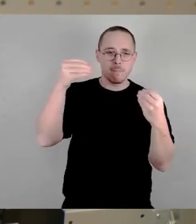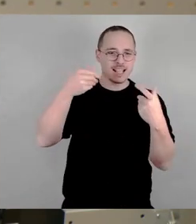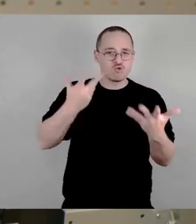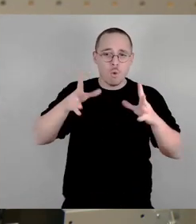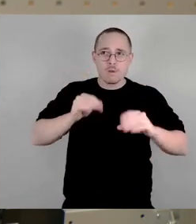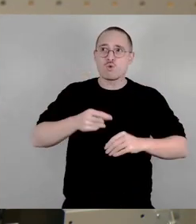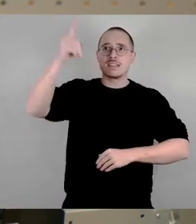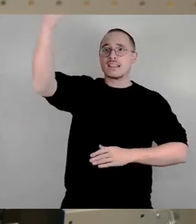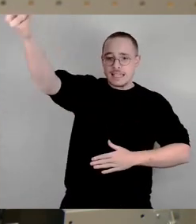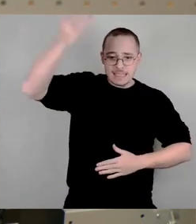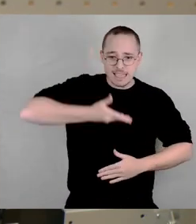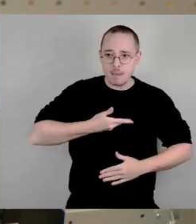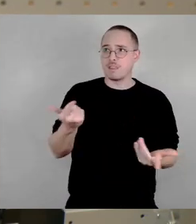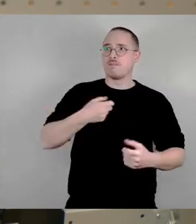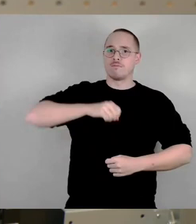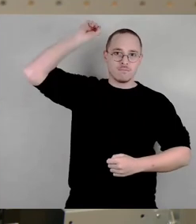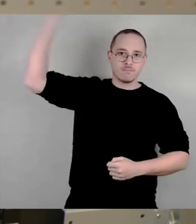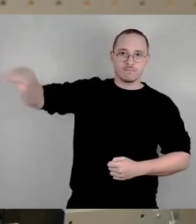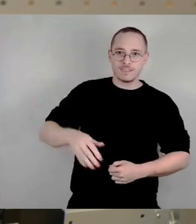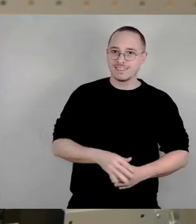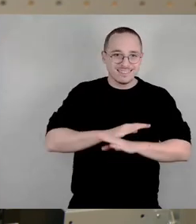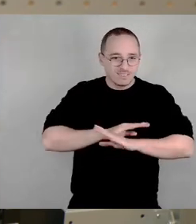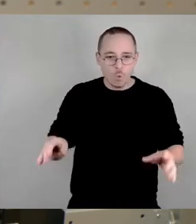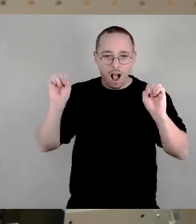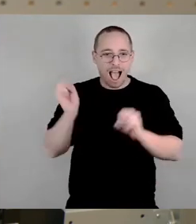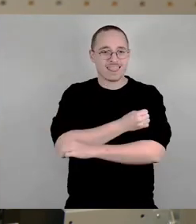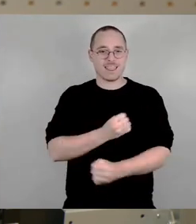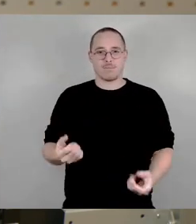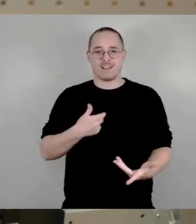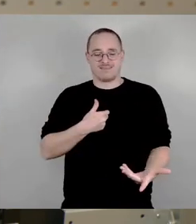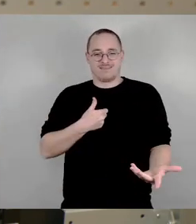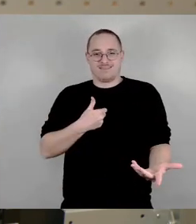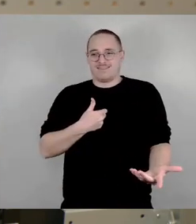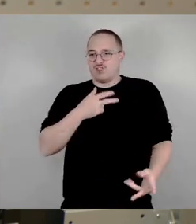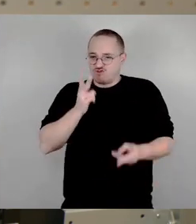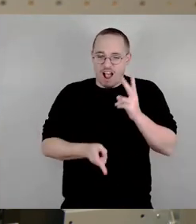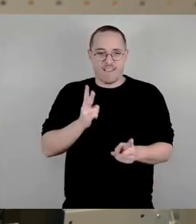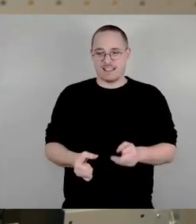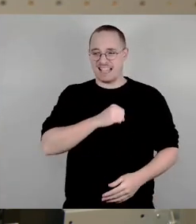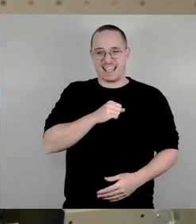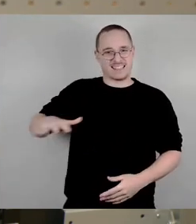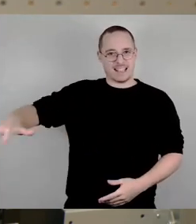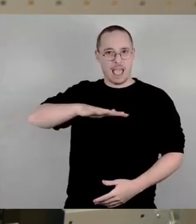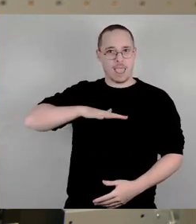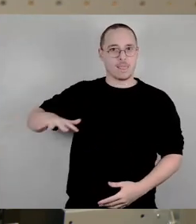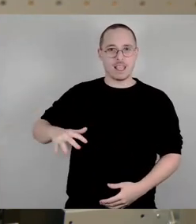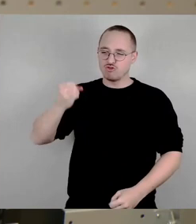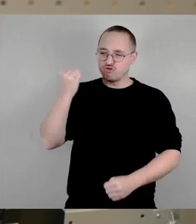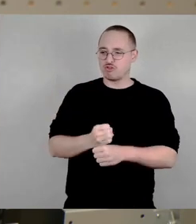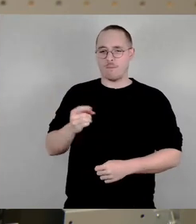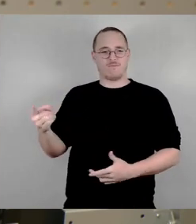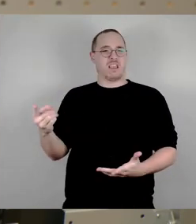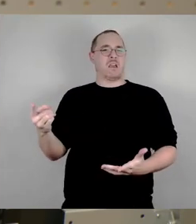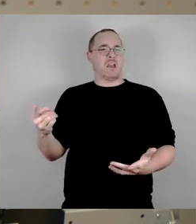Und ich finde es wirklich mehr als bedauerlich, dass die rechte Seite immer noch nicht bereit ist, überhaupt in eine Diskussion einzutreten.